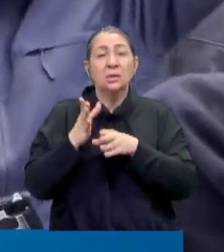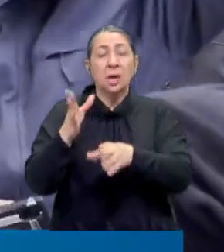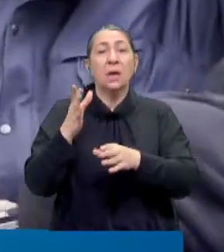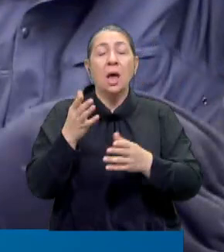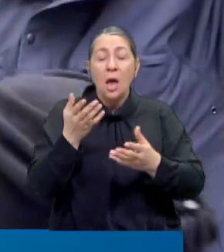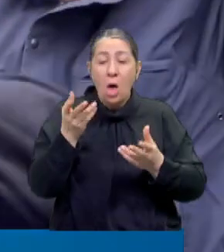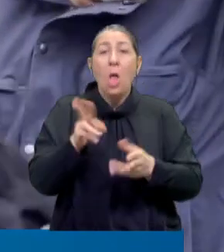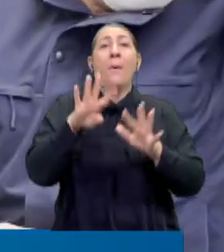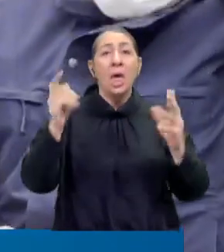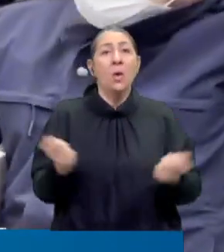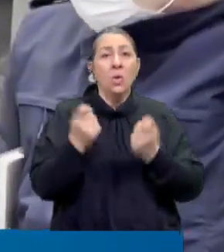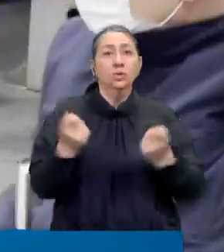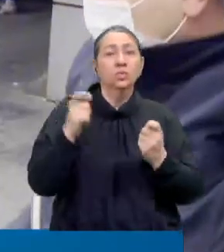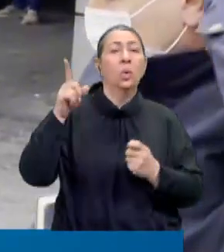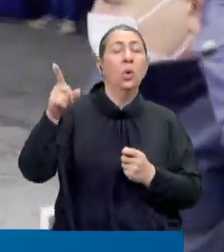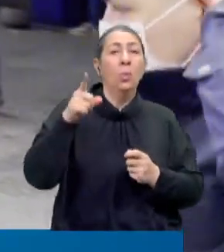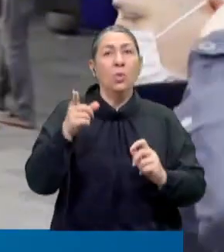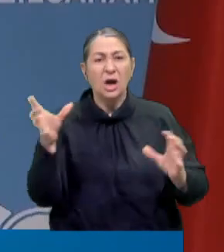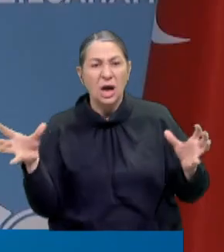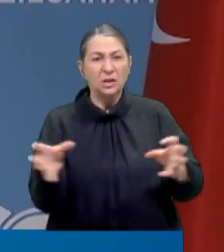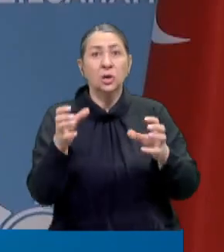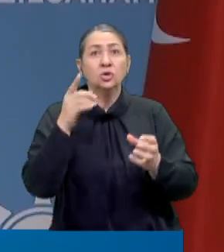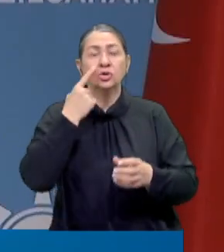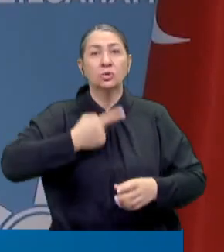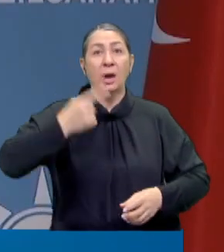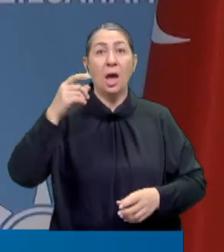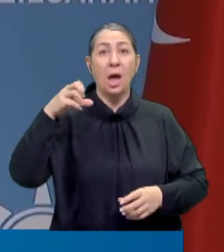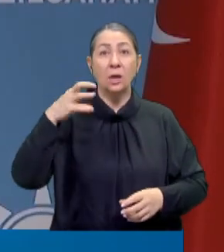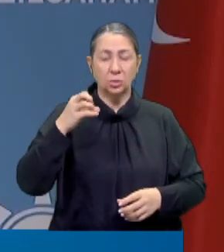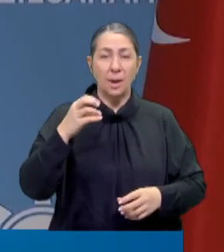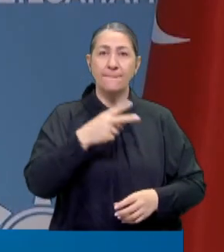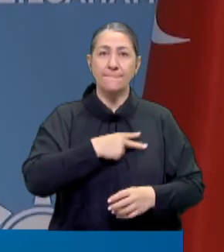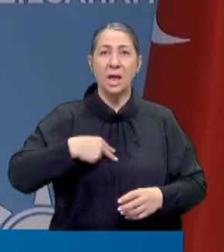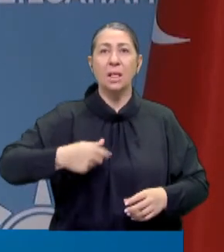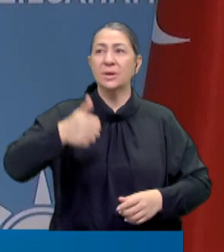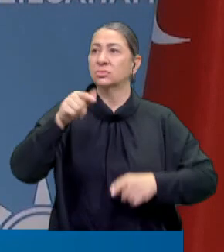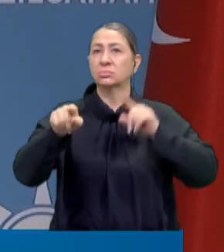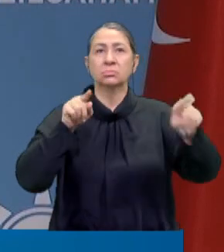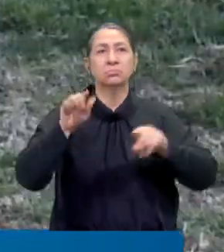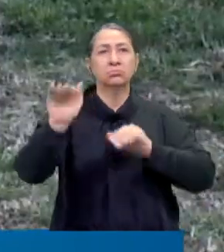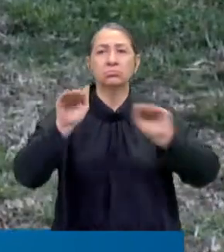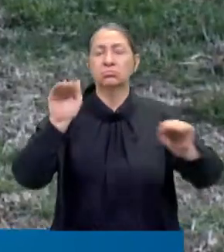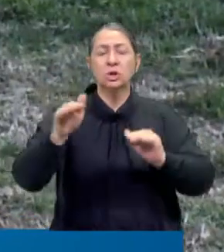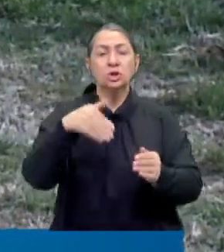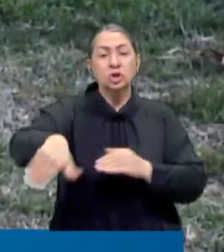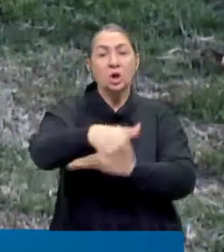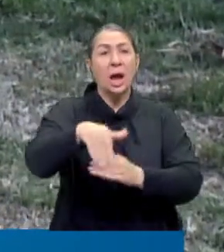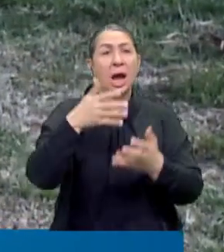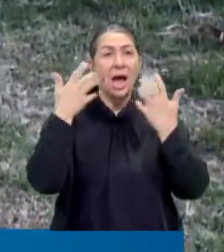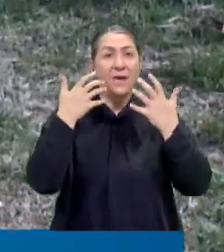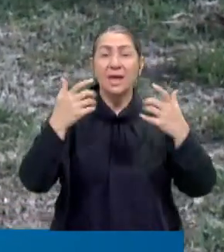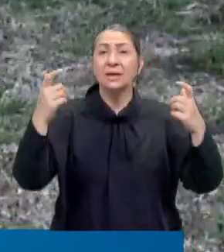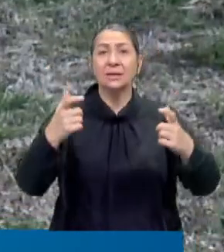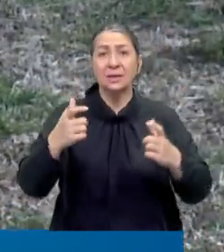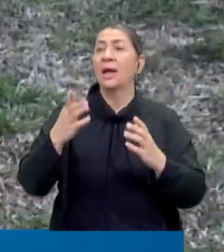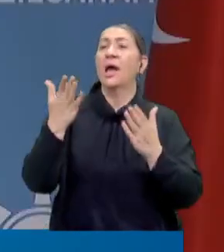yaşam mücadelesi veriyor. Bu saldırının ardından Cumhurbaşkanı Erdoğan'dan belediyelere çağrı yükseldi. Sokak hayvanlarının yeri